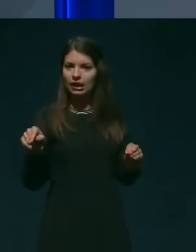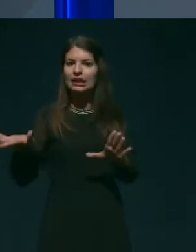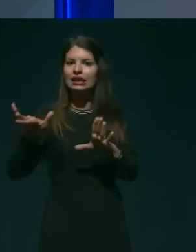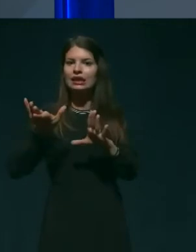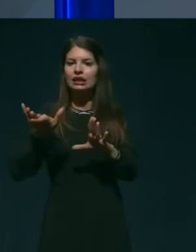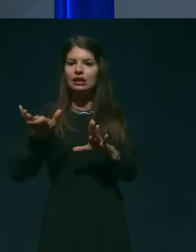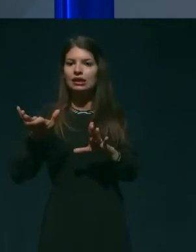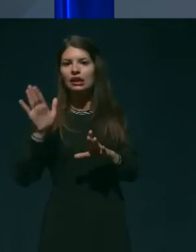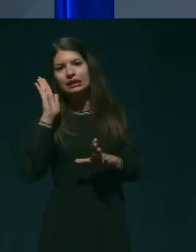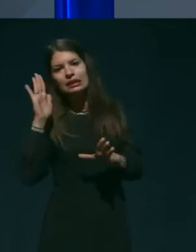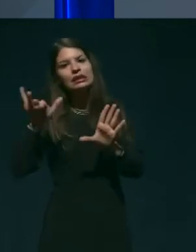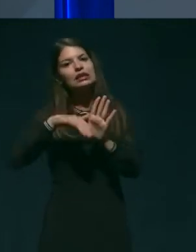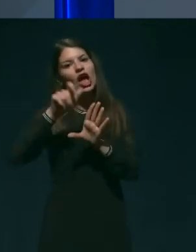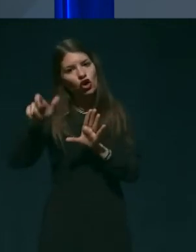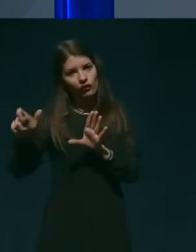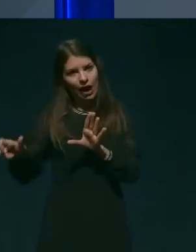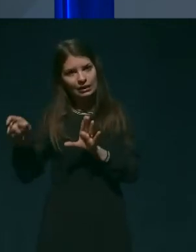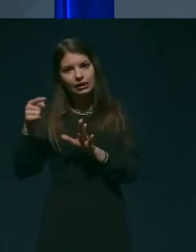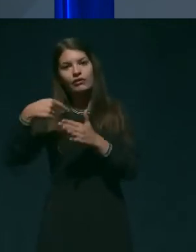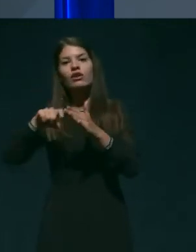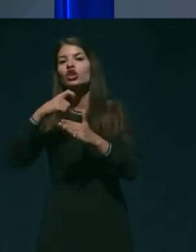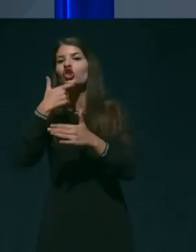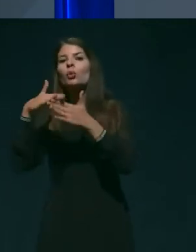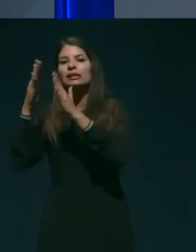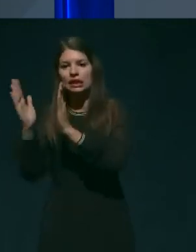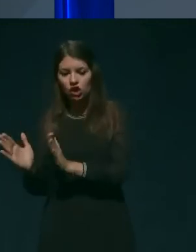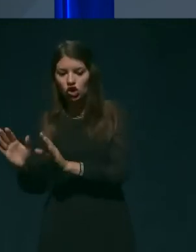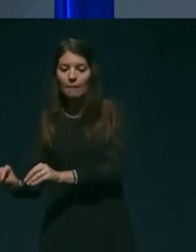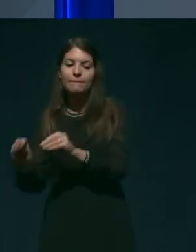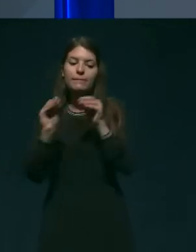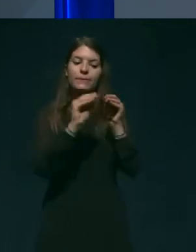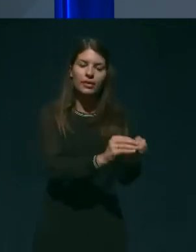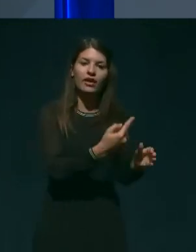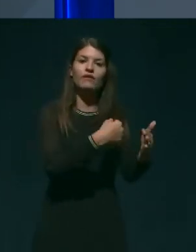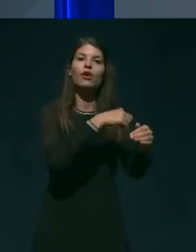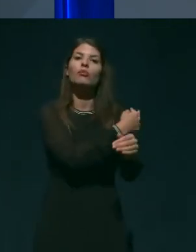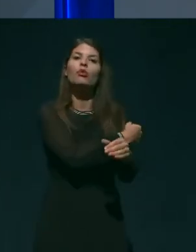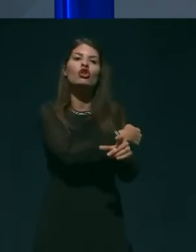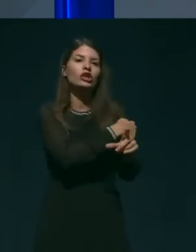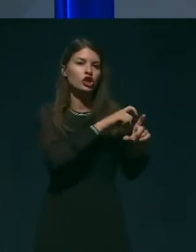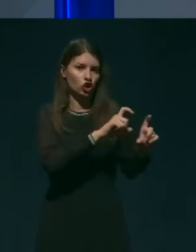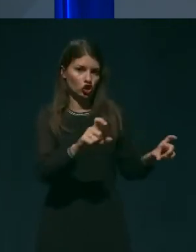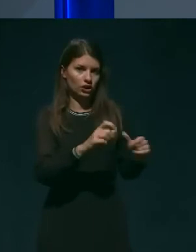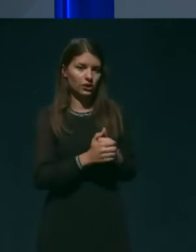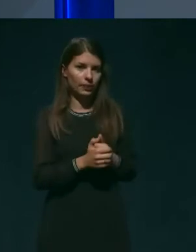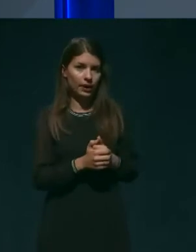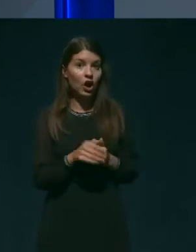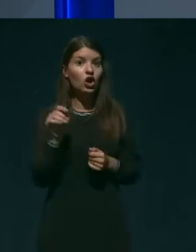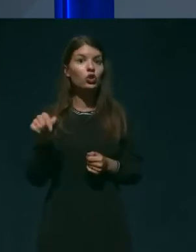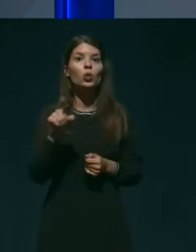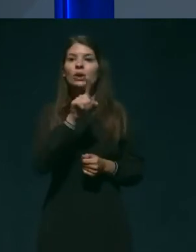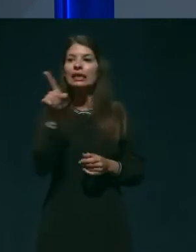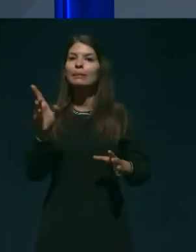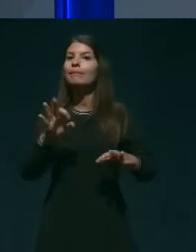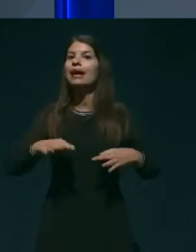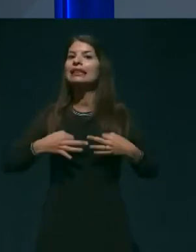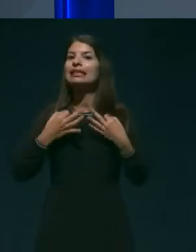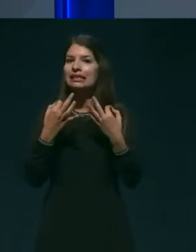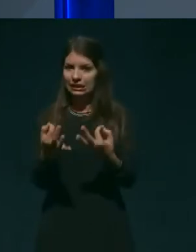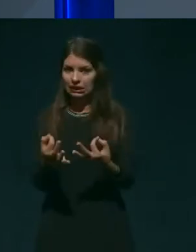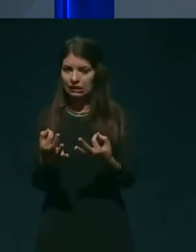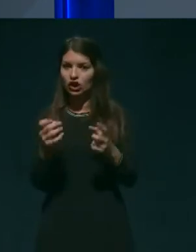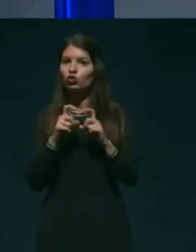ki so okuženi v bolnišnice? Tukaj ne gre za premeščanje z medicinsko indikacijo. Ne za to, da bi jih